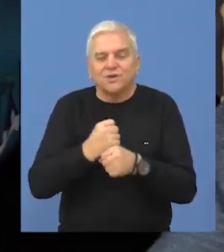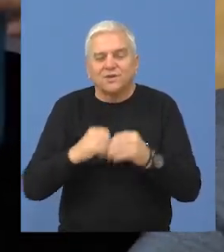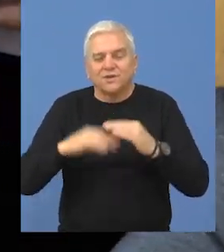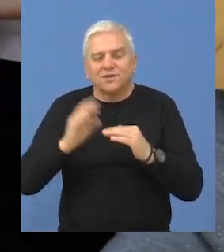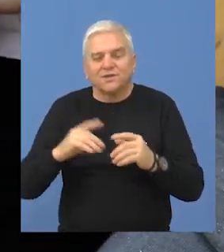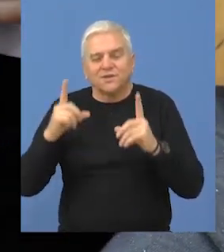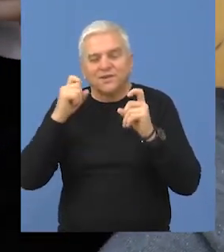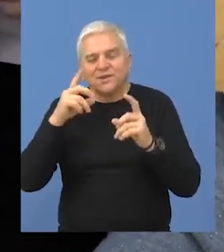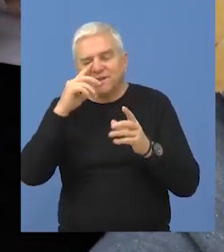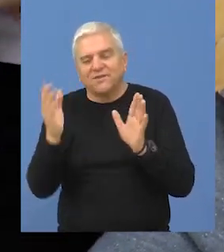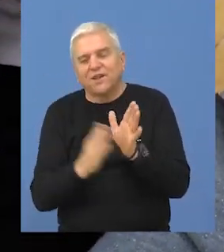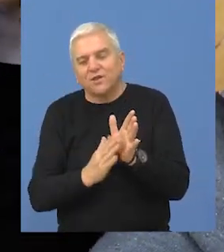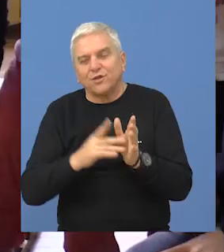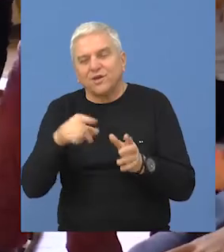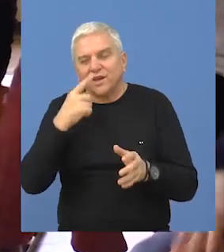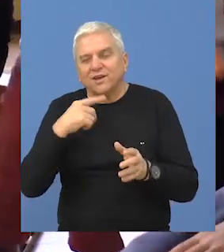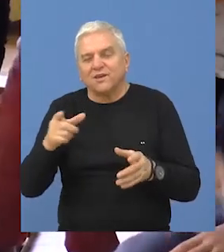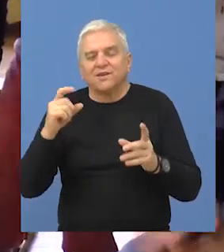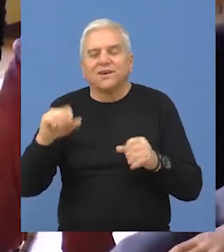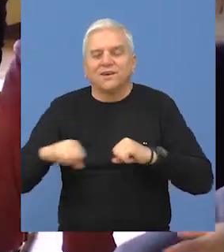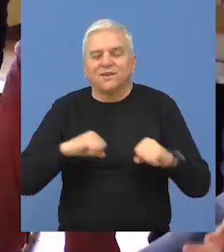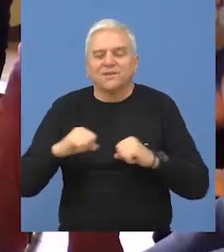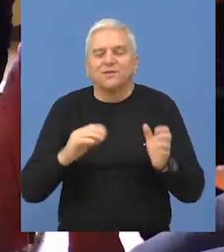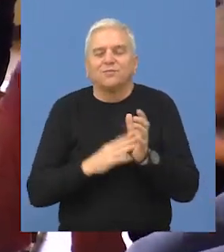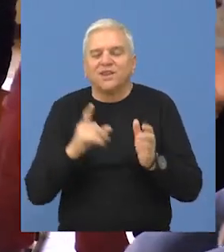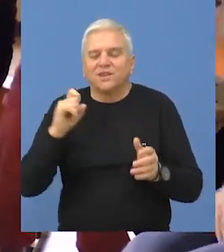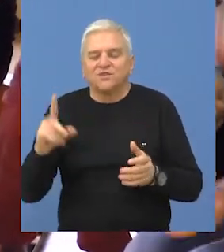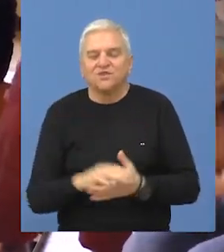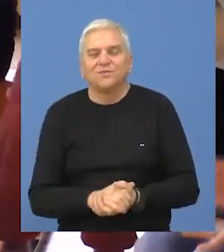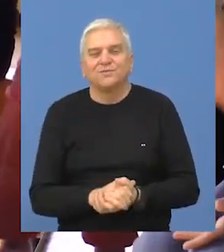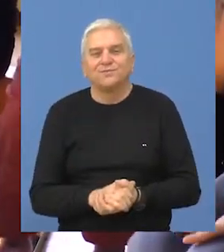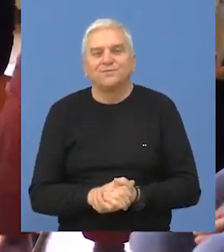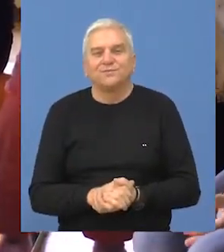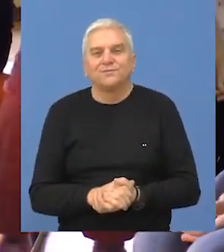će i za izgradnju digitalnih kompetencija, zaključila je direktorka Mitić.